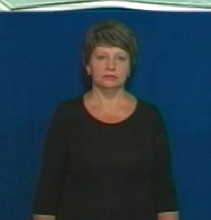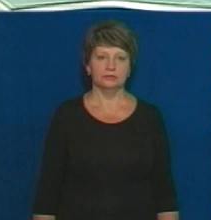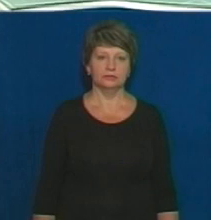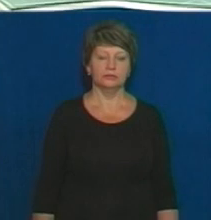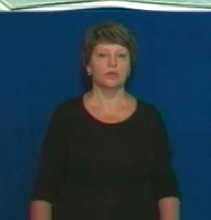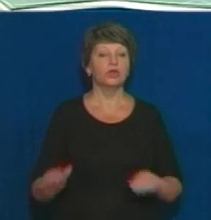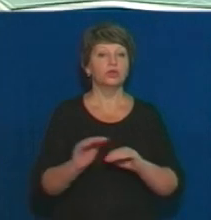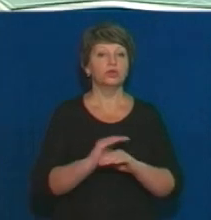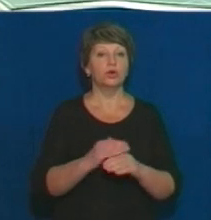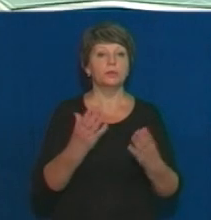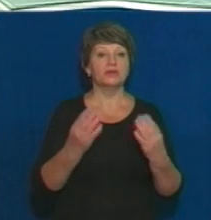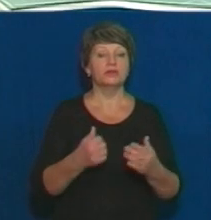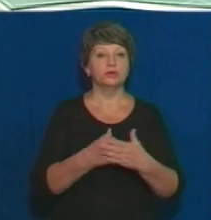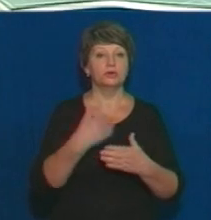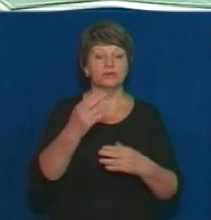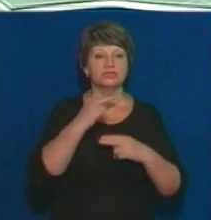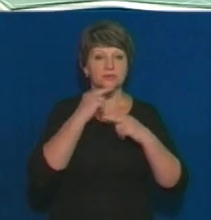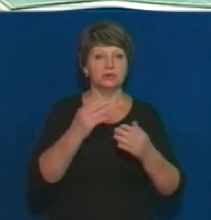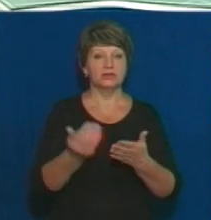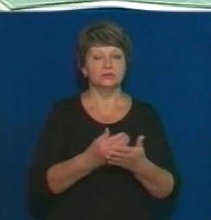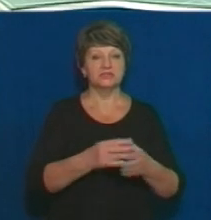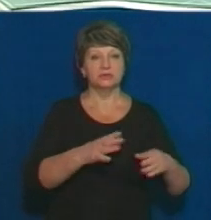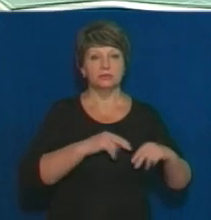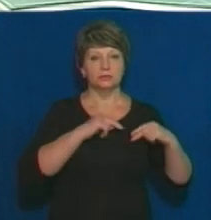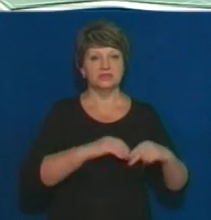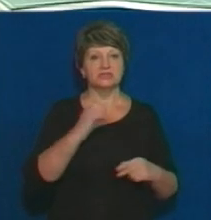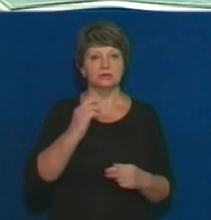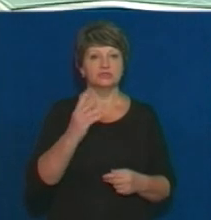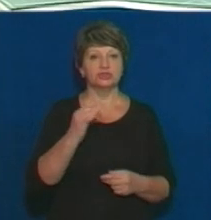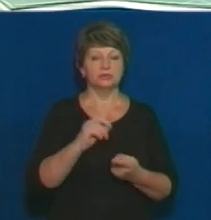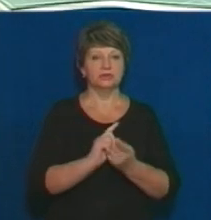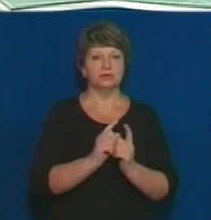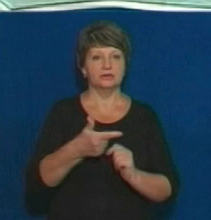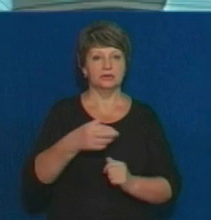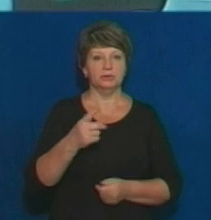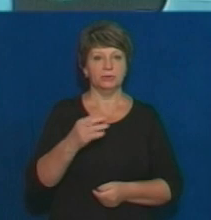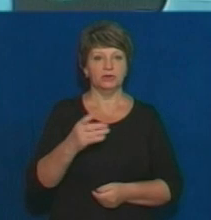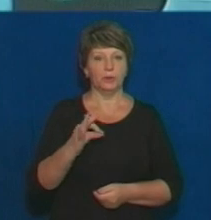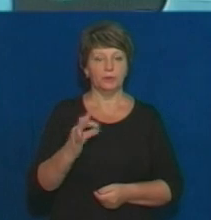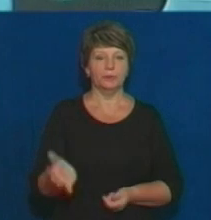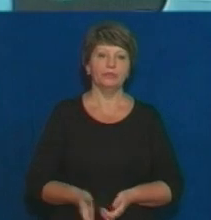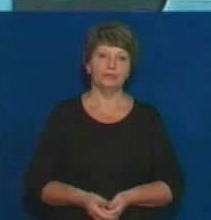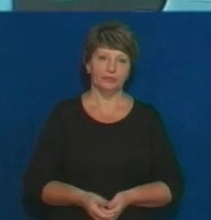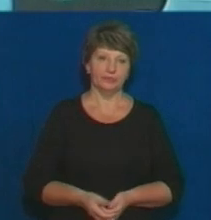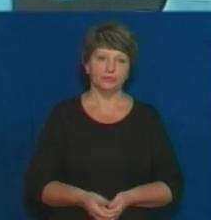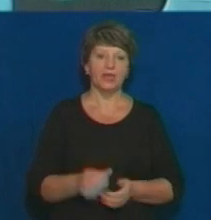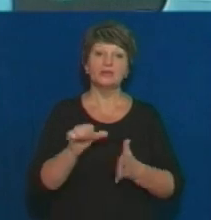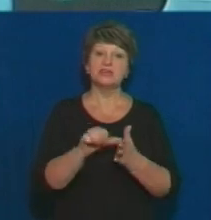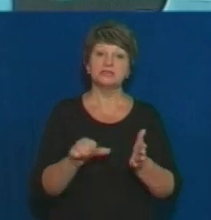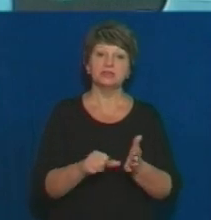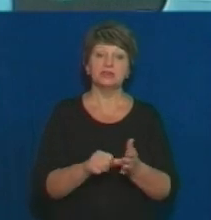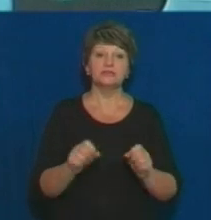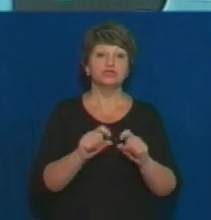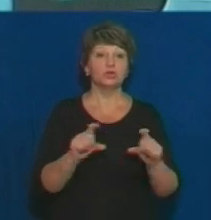День добрий, до вашої уваги новини. У студії працює Станіслав Шемет. Переклад мової жестів Галина Абраменко. У Смілянській